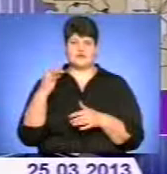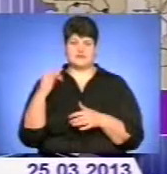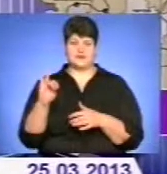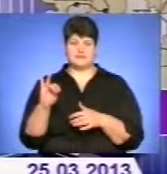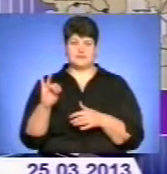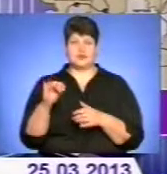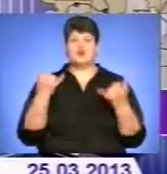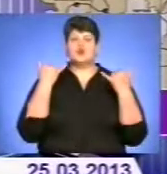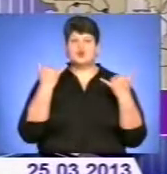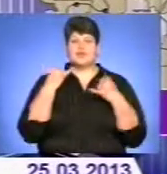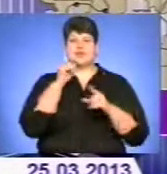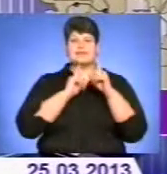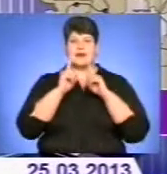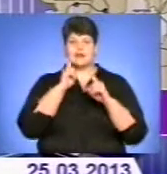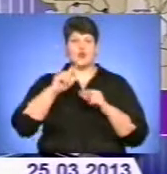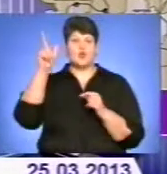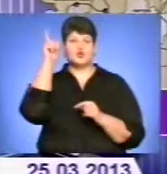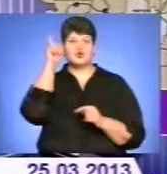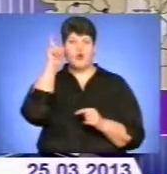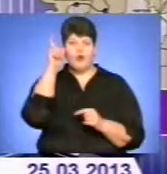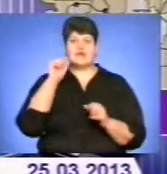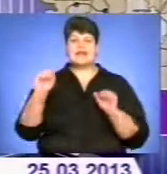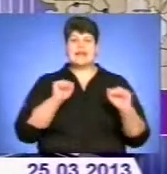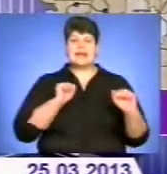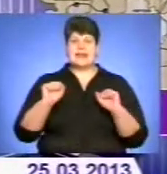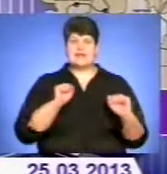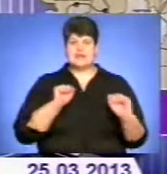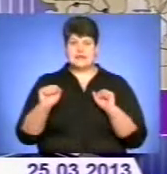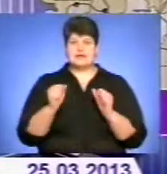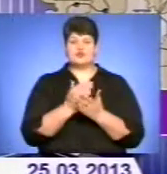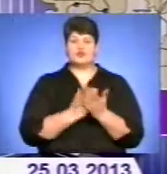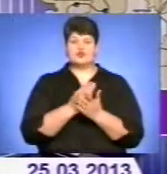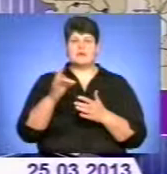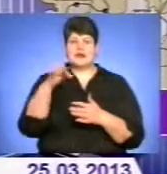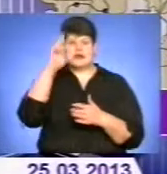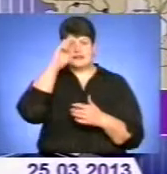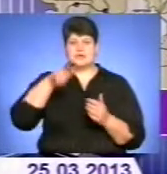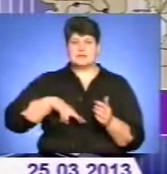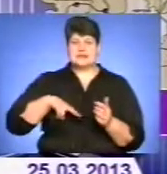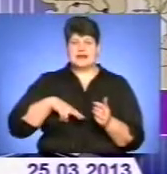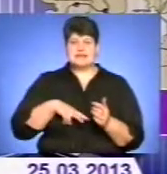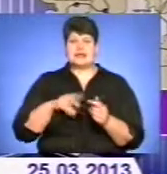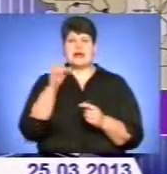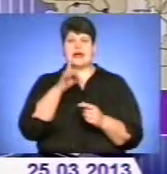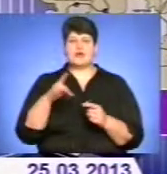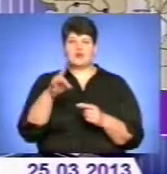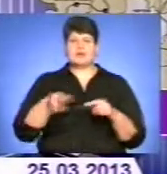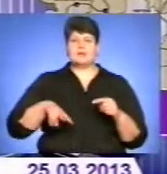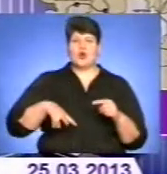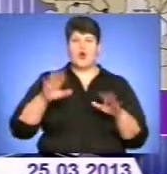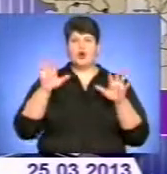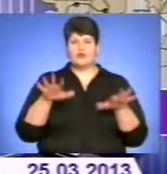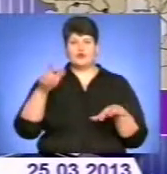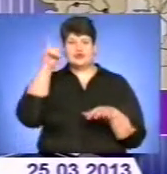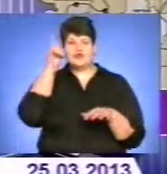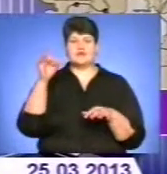Сьогодні на нараді у Чурткові керівників служби райдержадміністрації та районних організацій, головою Чуртківської районної